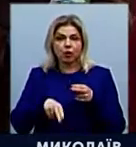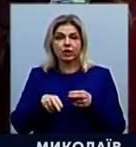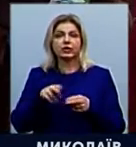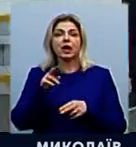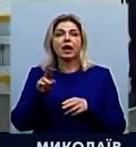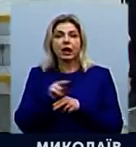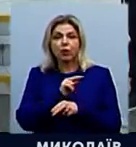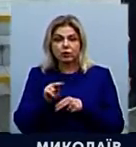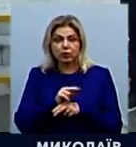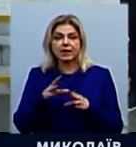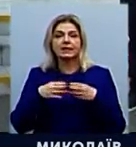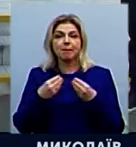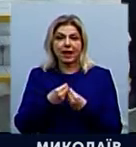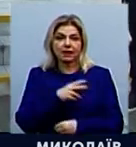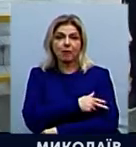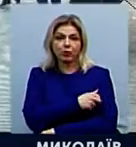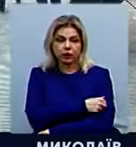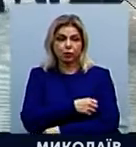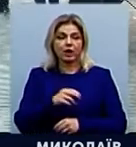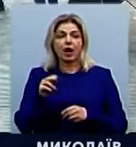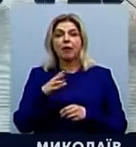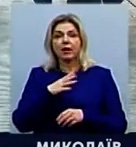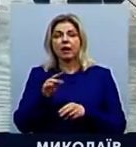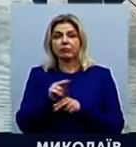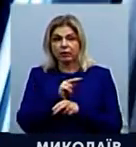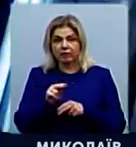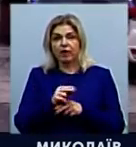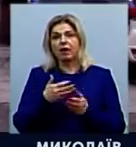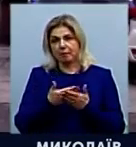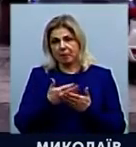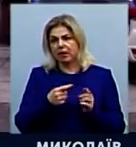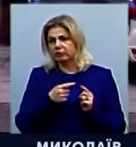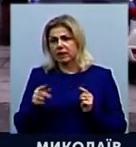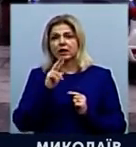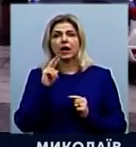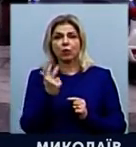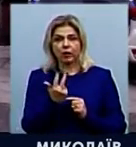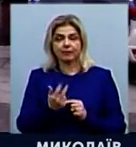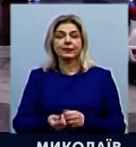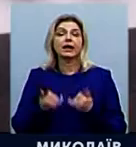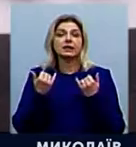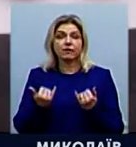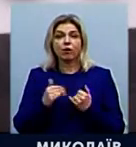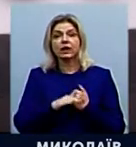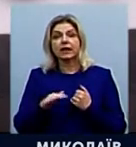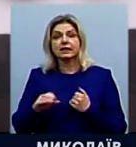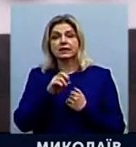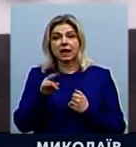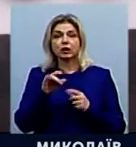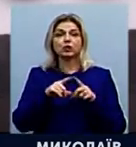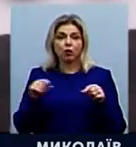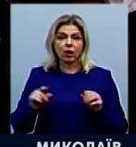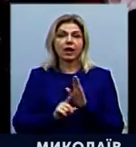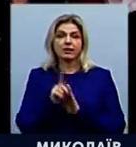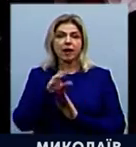амбулаторії номер 4. Будівельні роботи тривали майже три роки. І сьогодні в усіх школах та садочках Миколаїва стартував